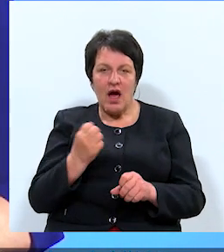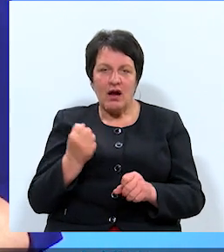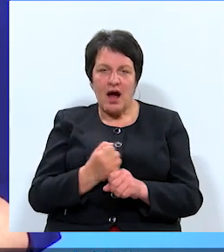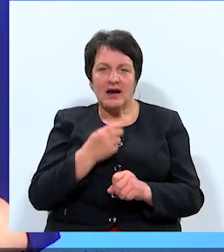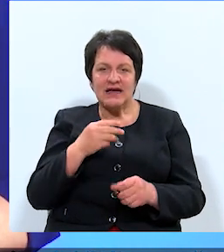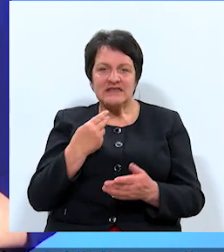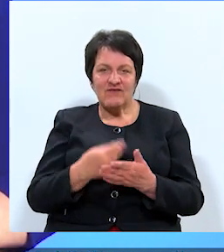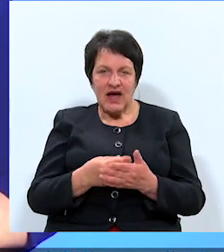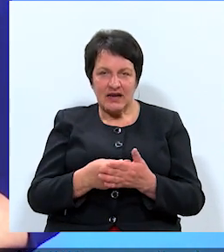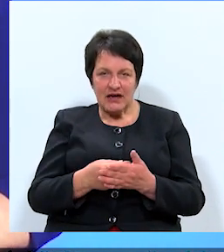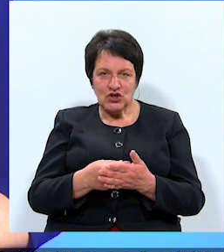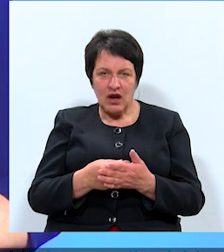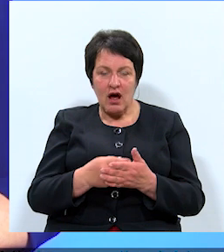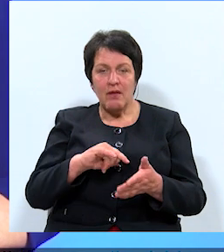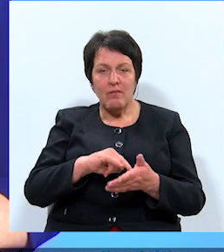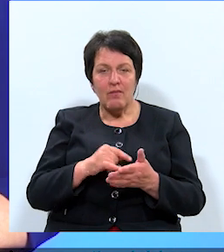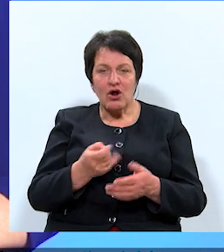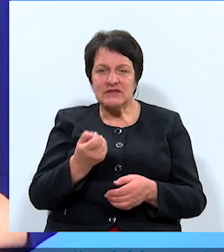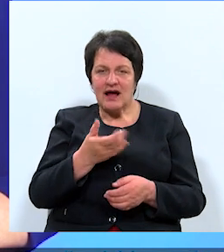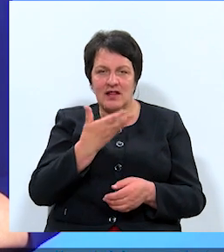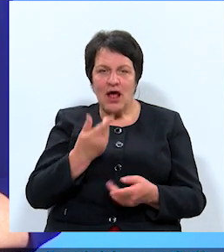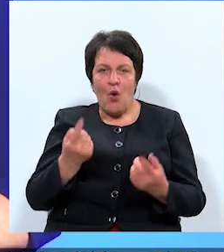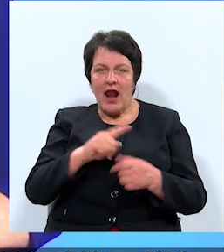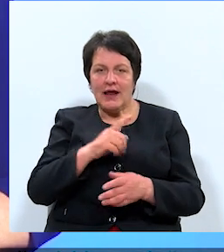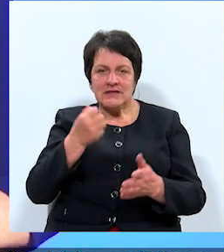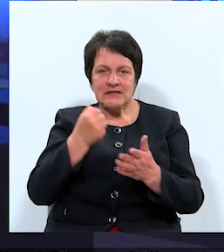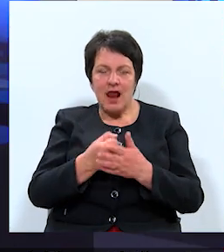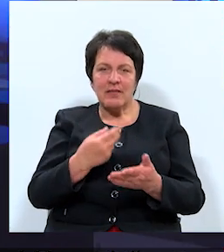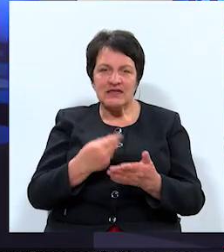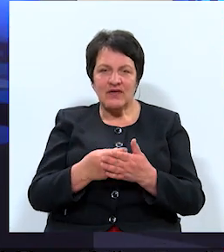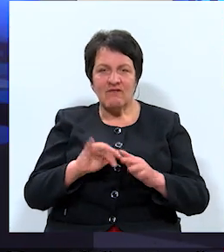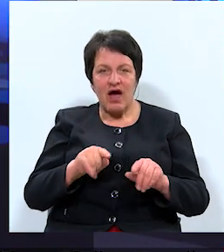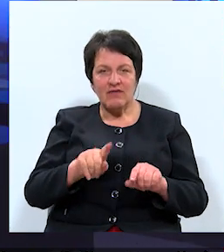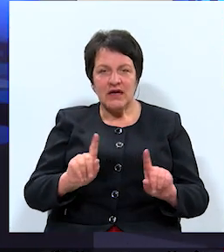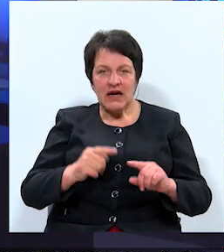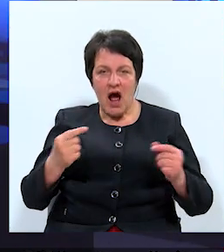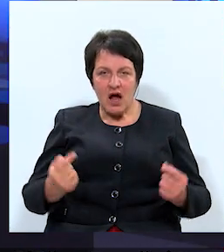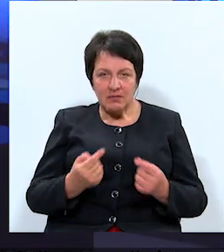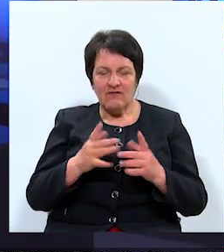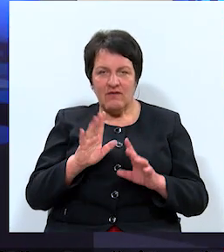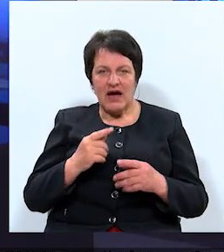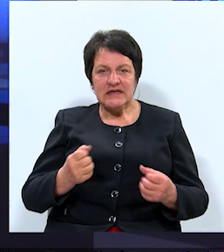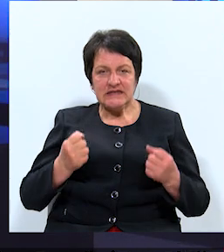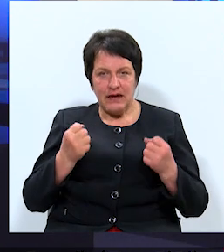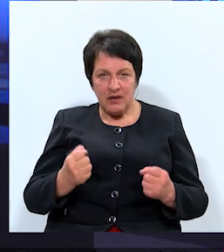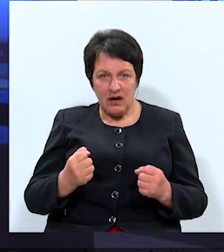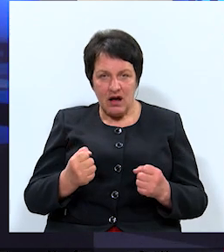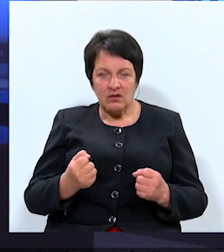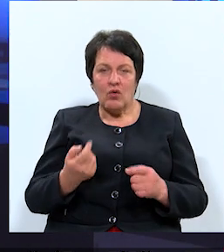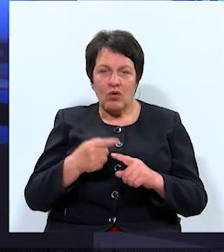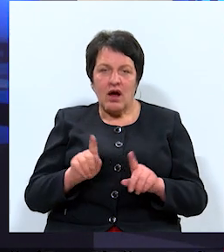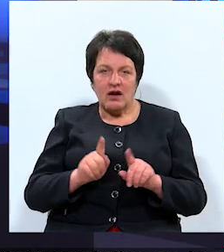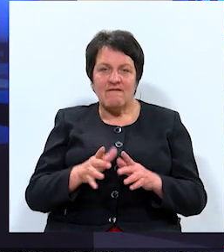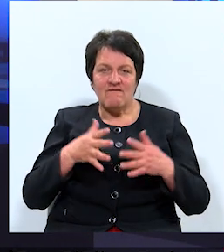izvērtēšanā. Projektus nekad nav laika līdz galam izvērtēt, vai viņi ir atbilstoši, vai viņus var stiprināt līdz ar to. Arī